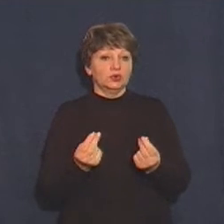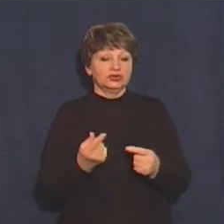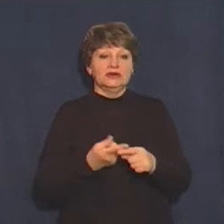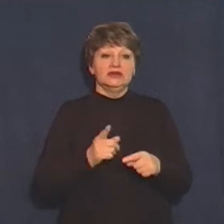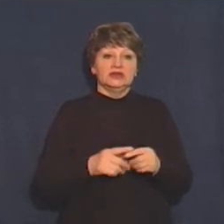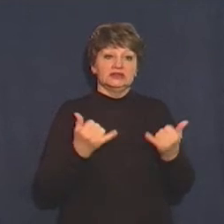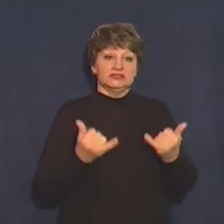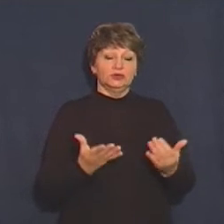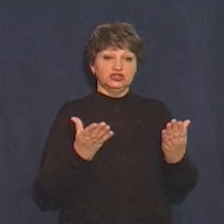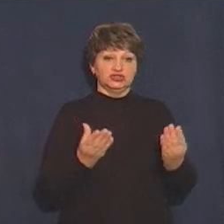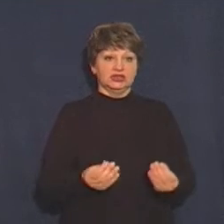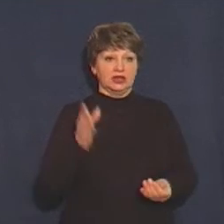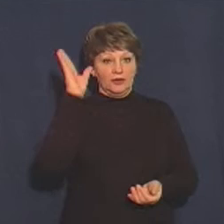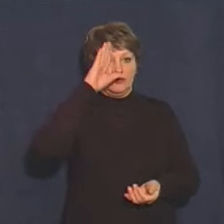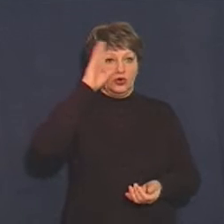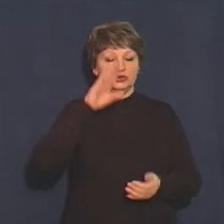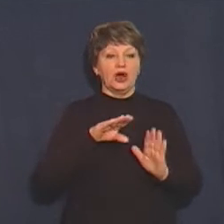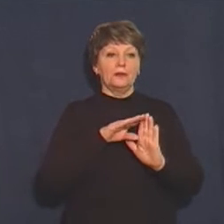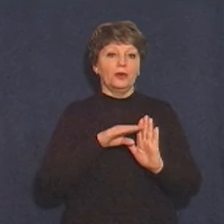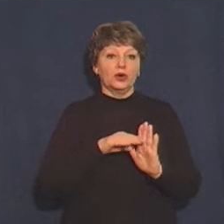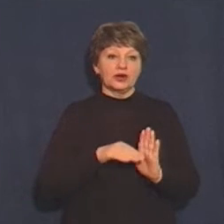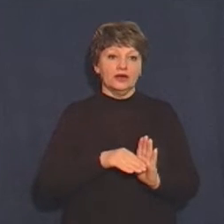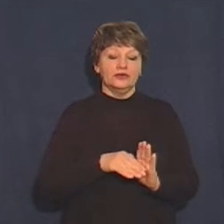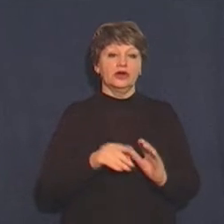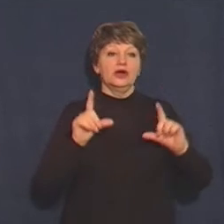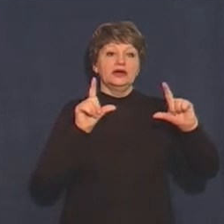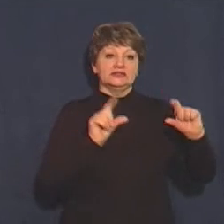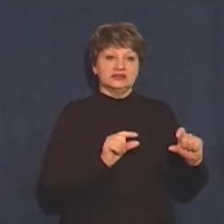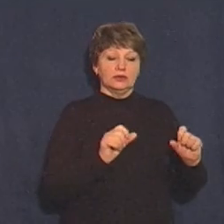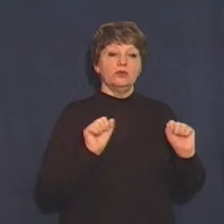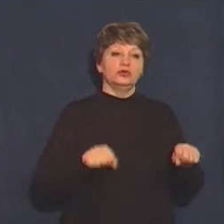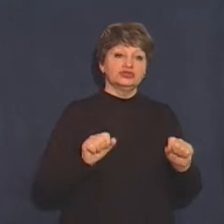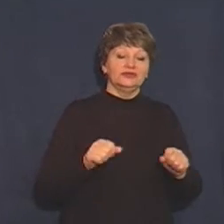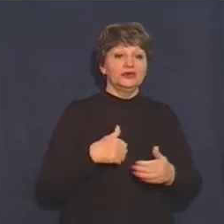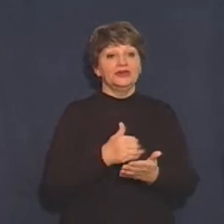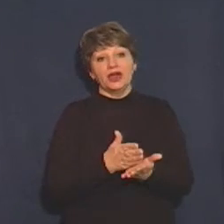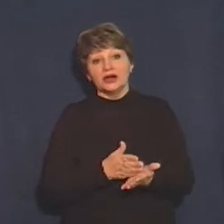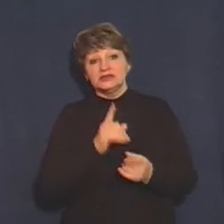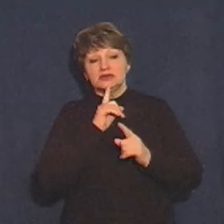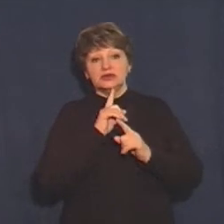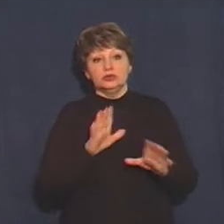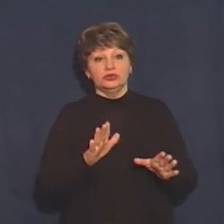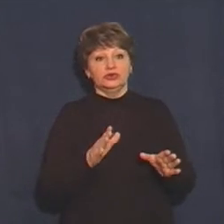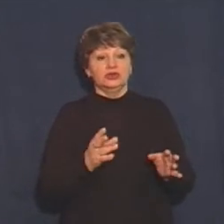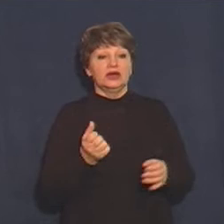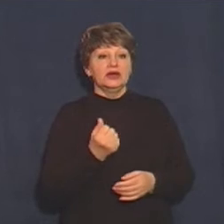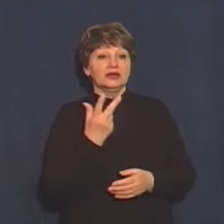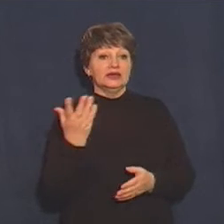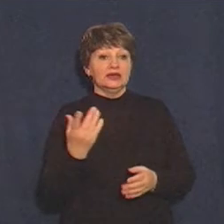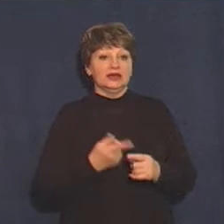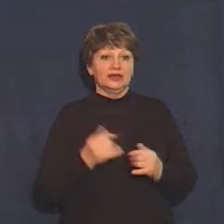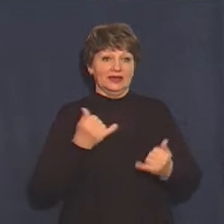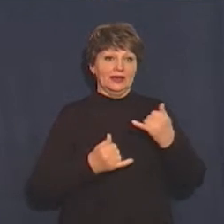сьогоднішній вода по графіку, зниження можливої якості, тому що не буде необхідної кількості реагентів.